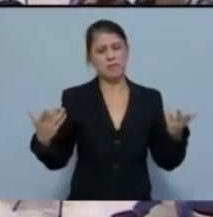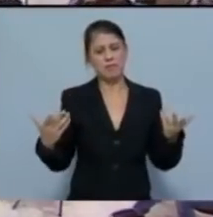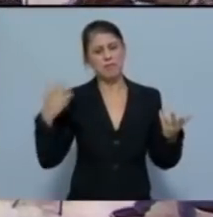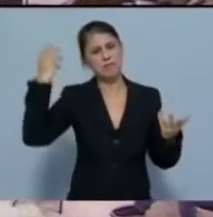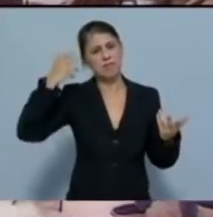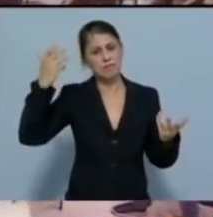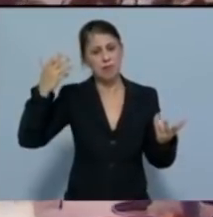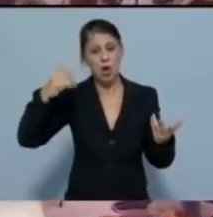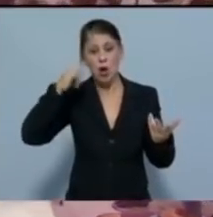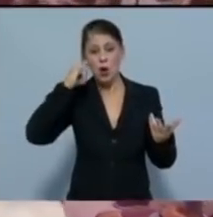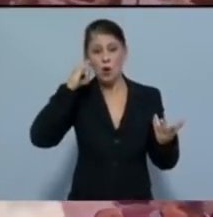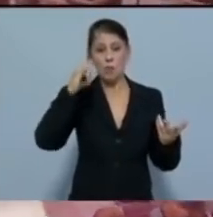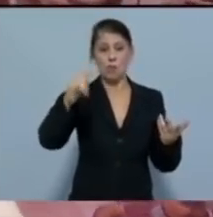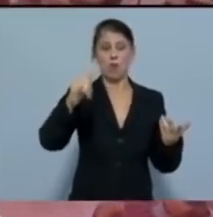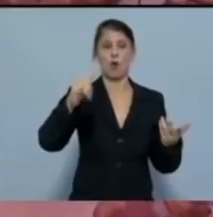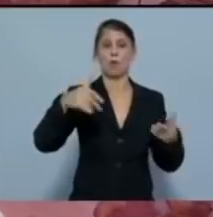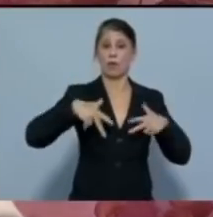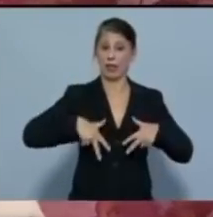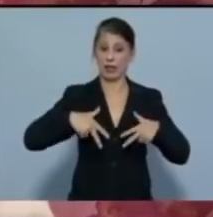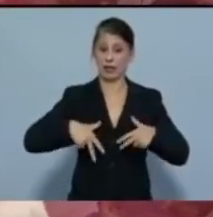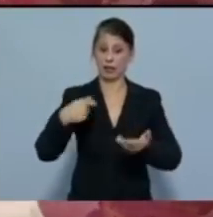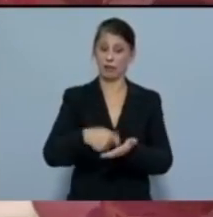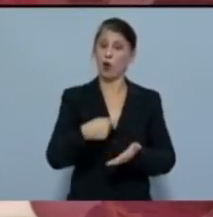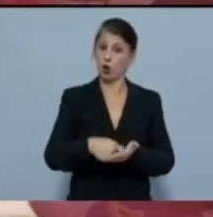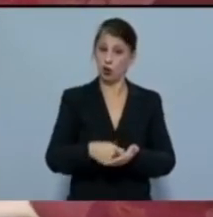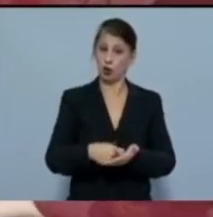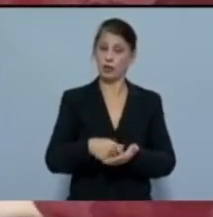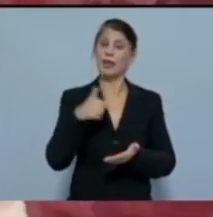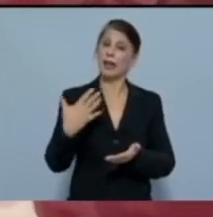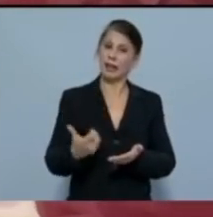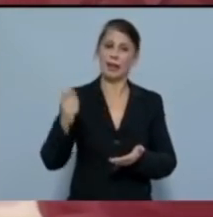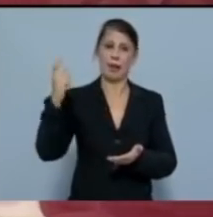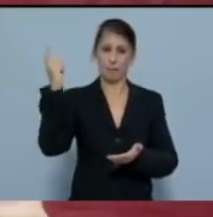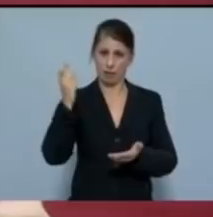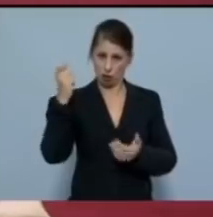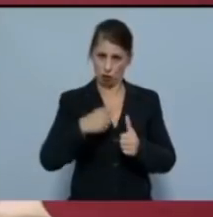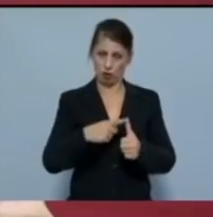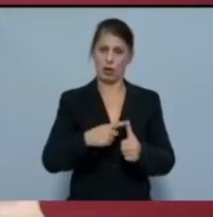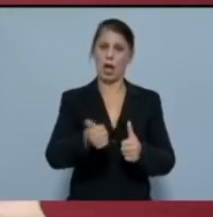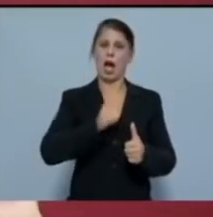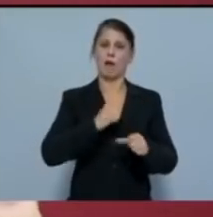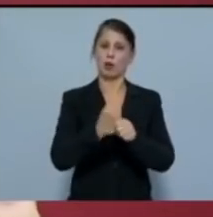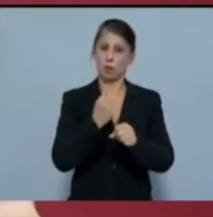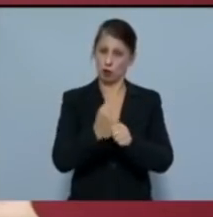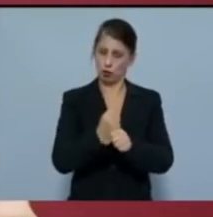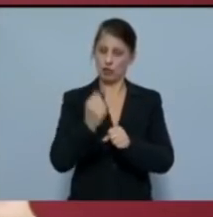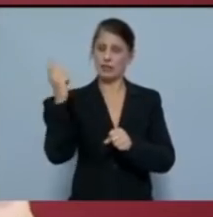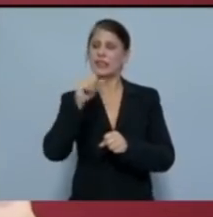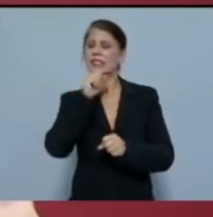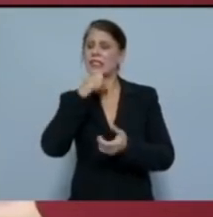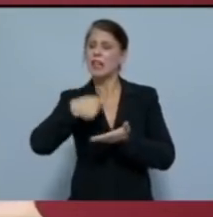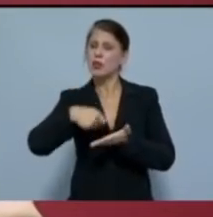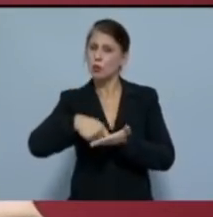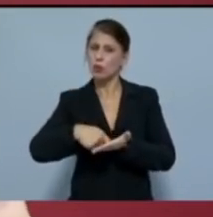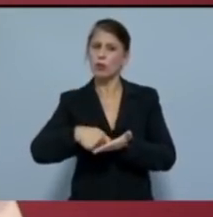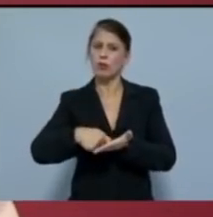υποζήγιο της κρατικής φορολογίας είναι οι μισθωτοί, οι αυτοαπασχολούμενοι, οι συνταξιούχοι,